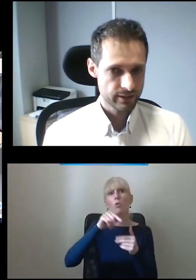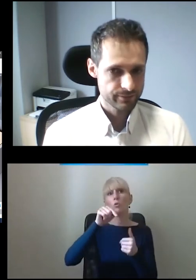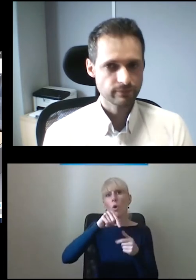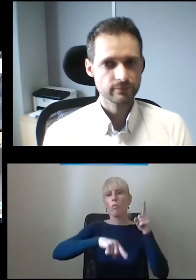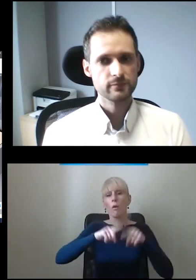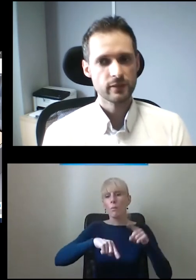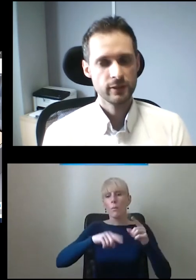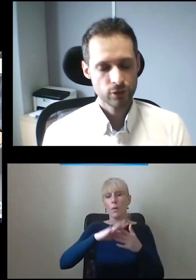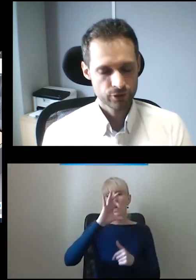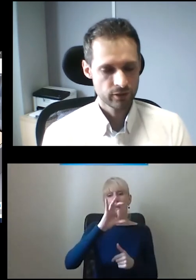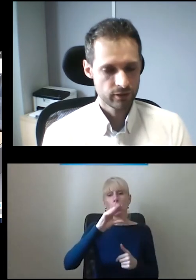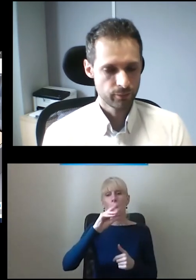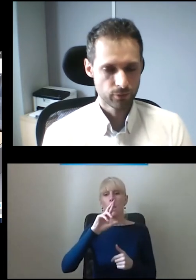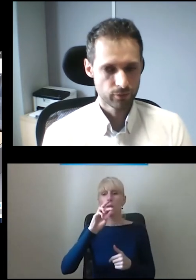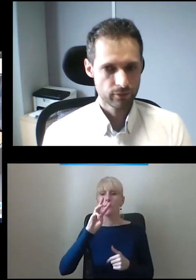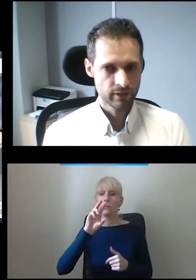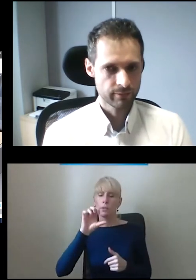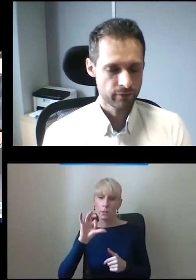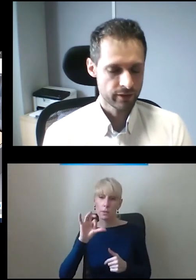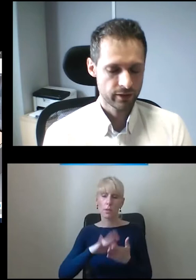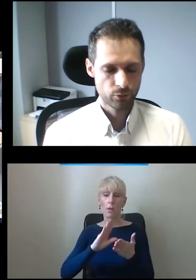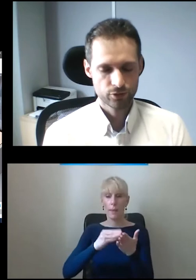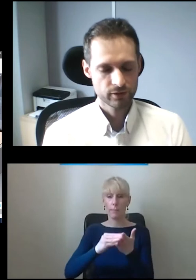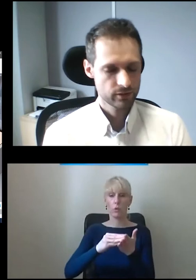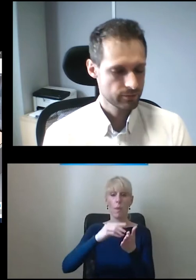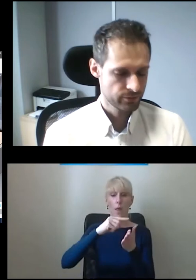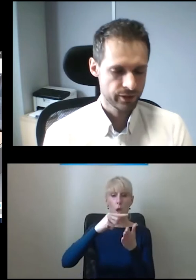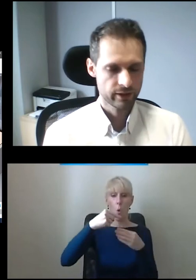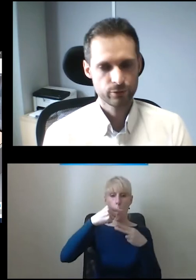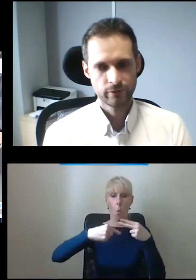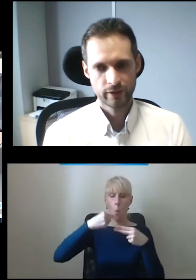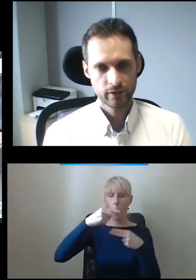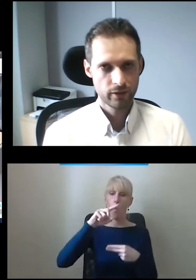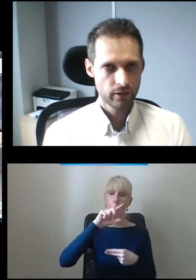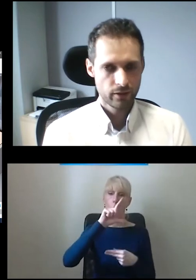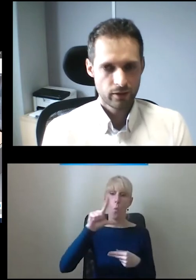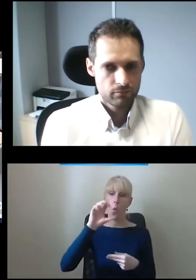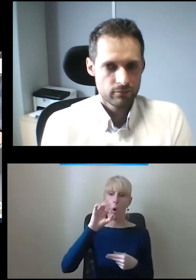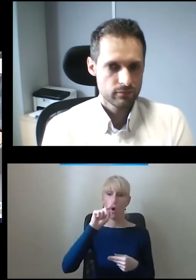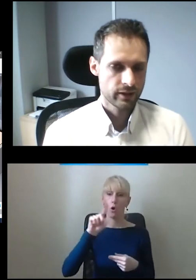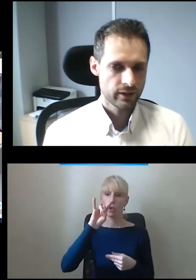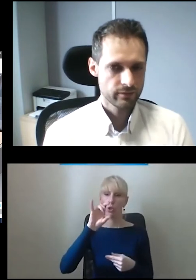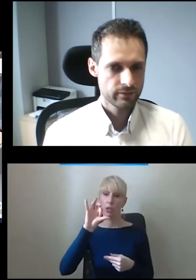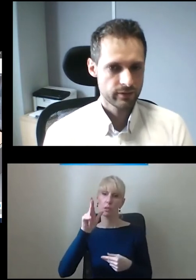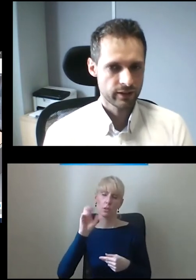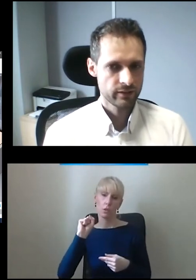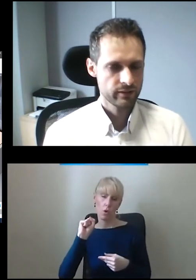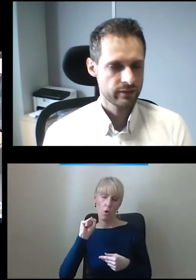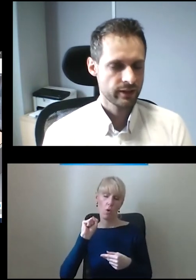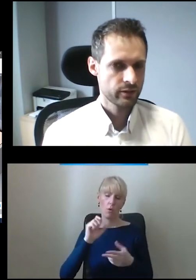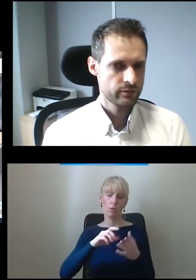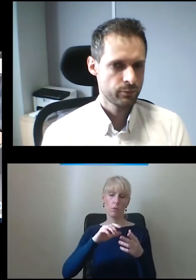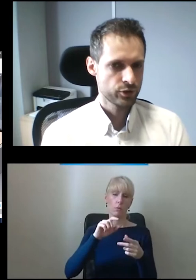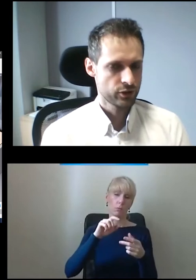serwisach. To są rzędy typu równanie łożysk, wymienienie krańcówek, takie, takie,